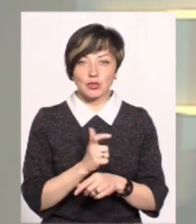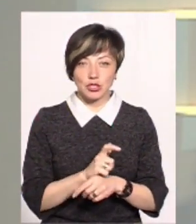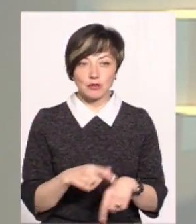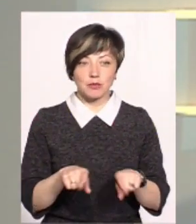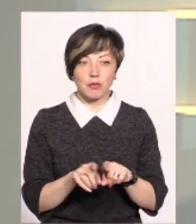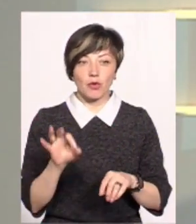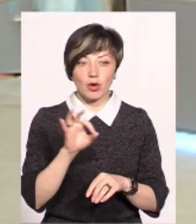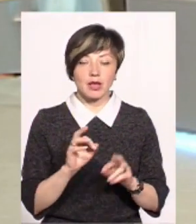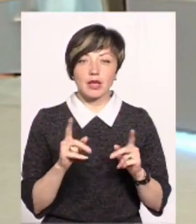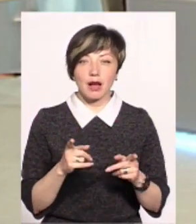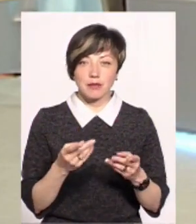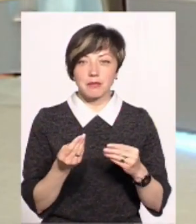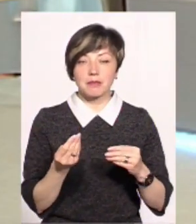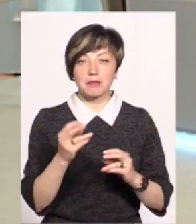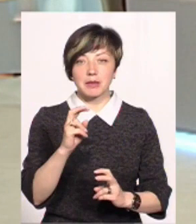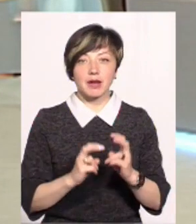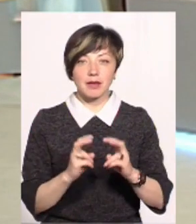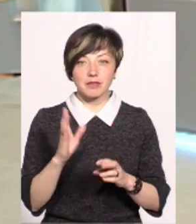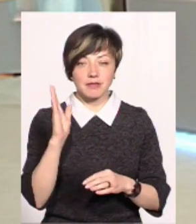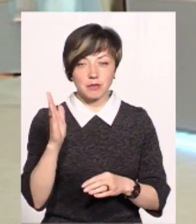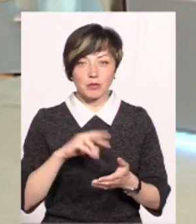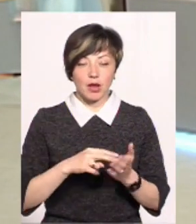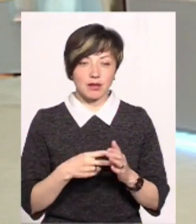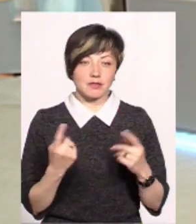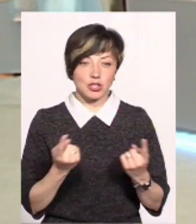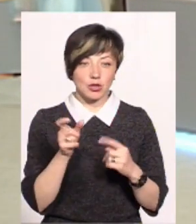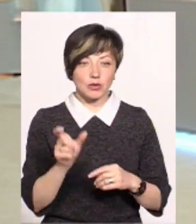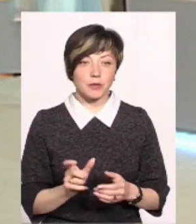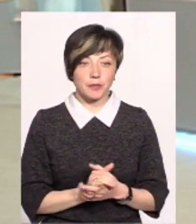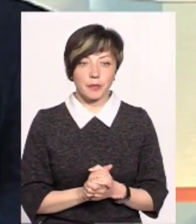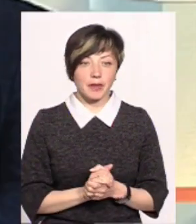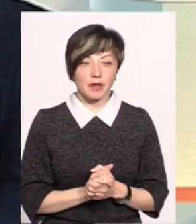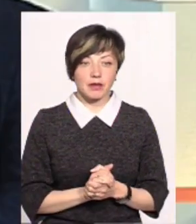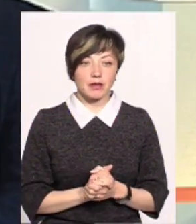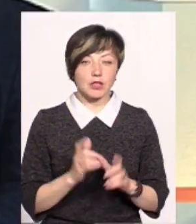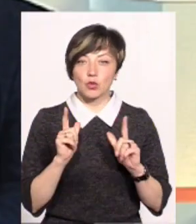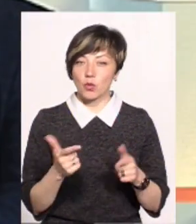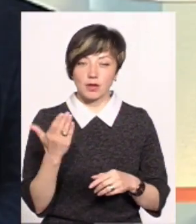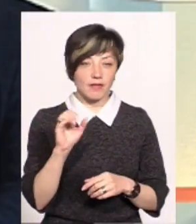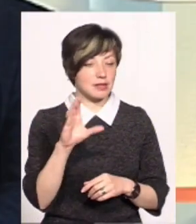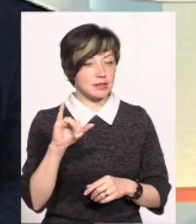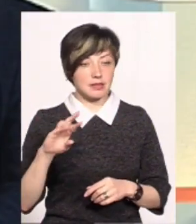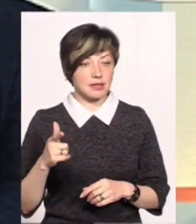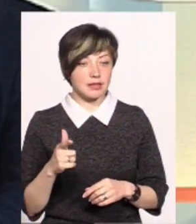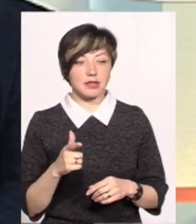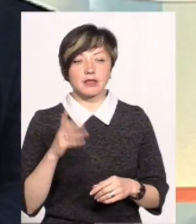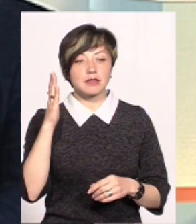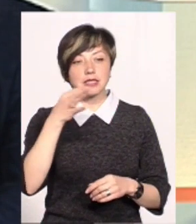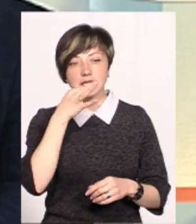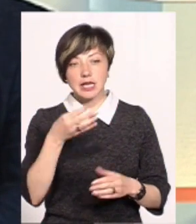більше все ж таки про те, як підприємствам спрогнозувати. А звичайні люди можуть? Я згодна з паном Василем, що